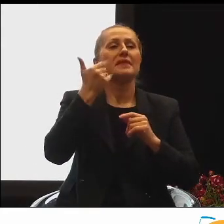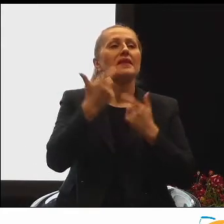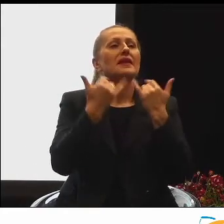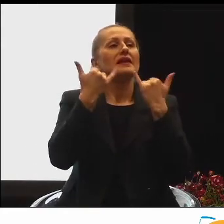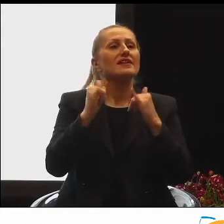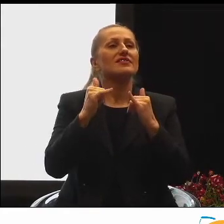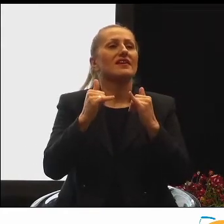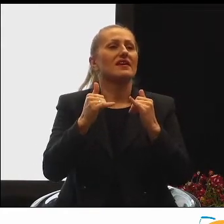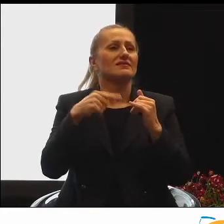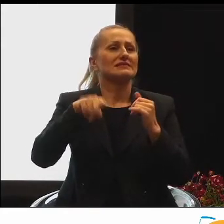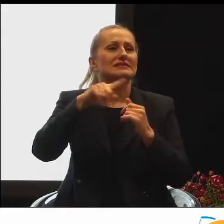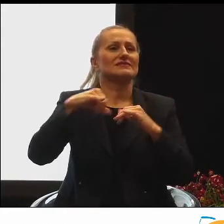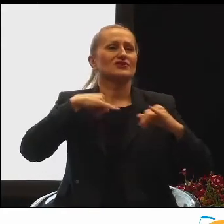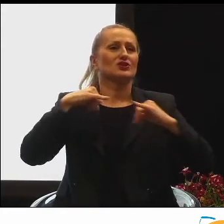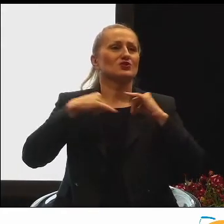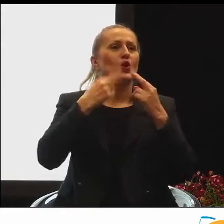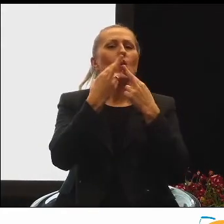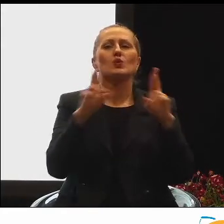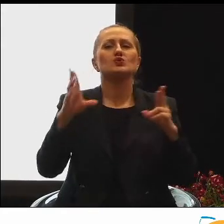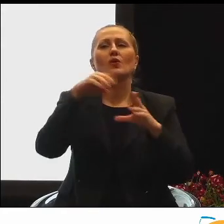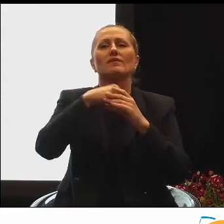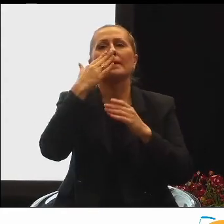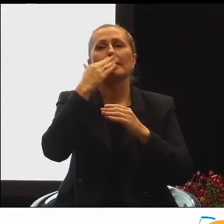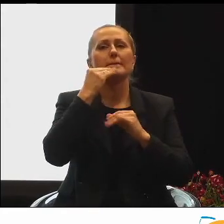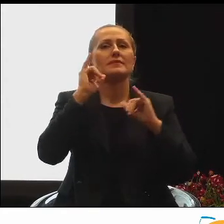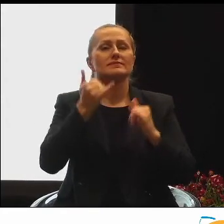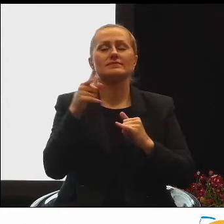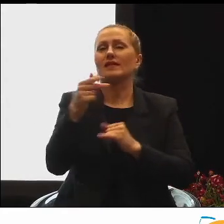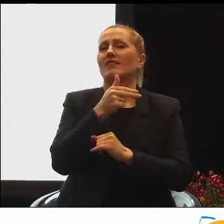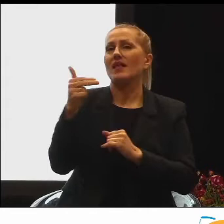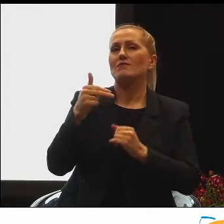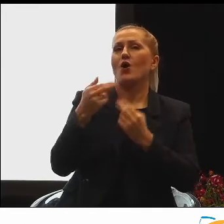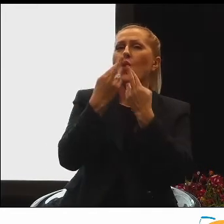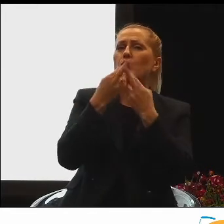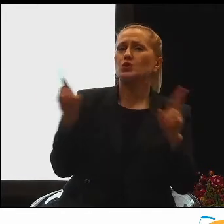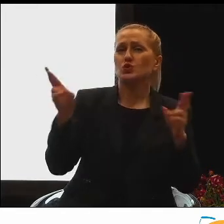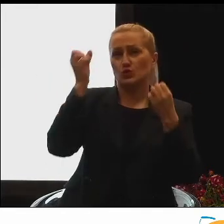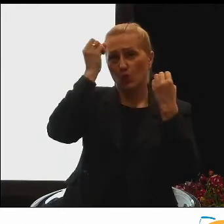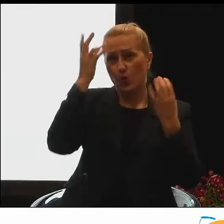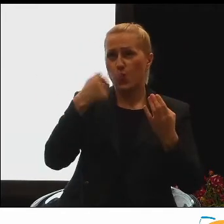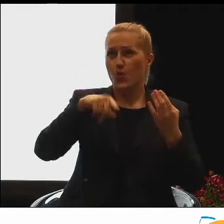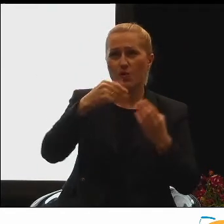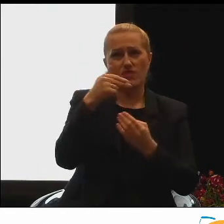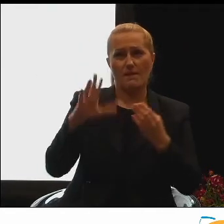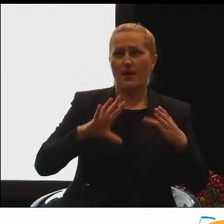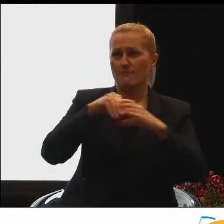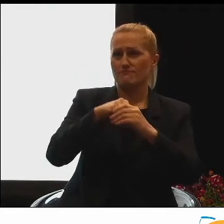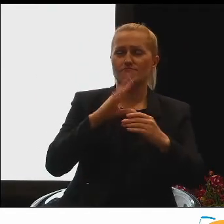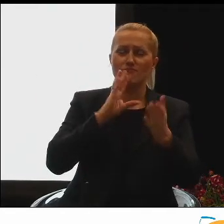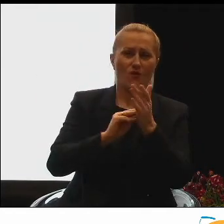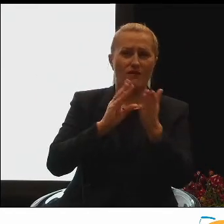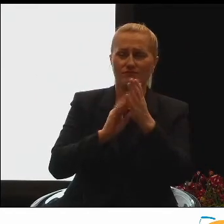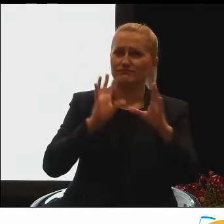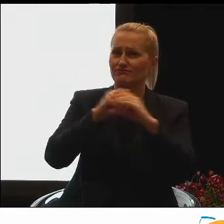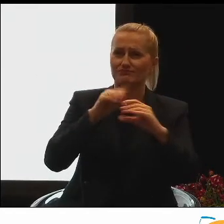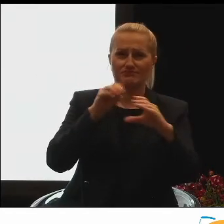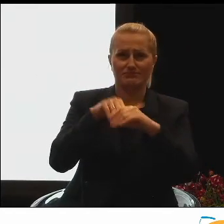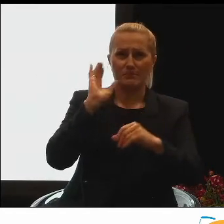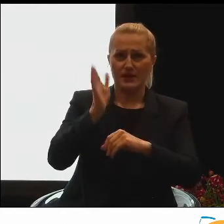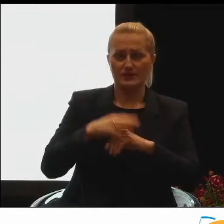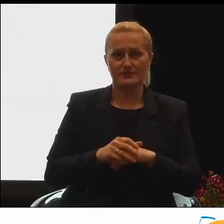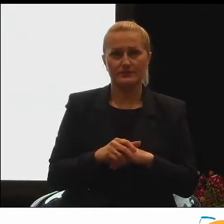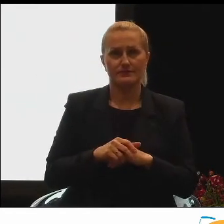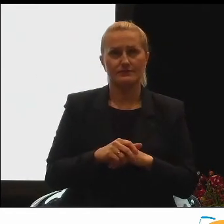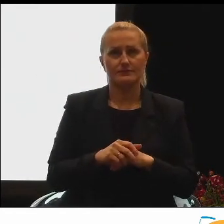różnorodnością? Tak, ja przyszedłem, że do tego tematu różnorodności kulturowej jeszcze nie raz będziemy popracać. Natomiast,